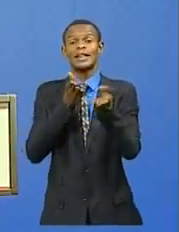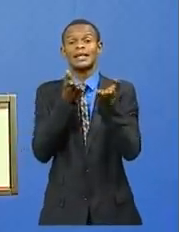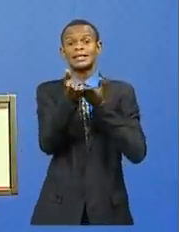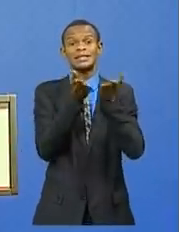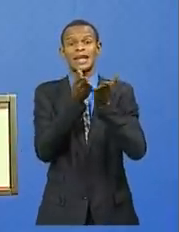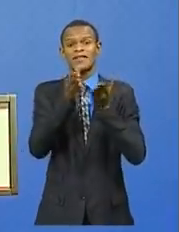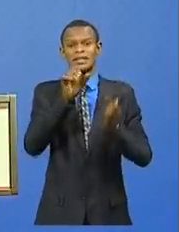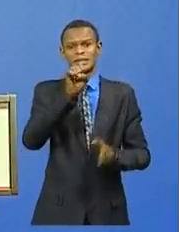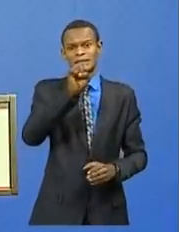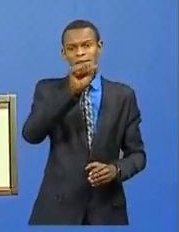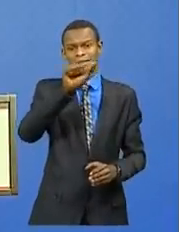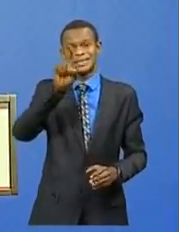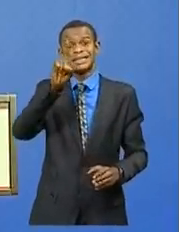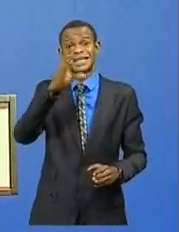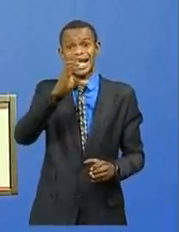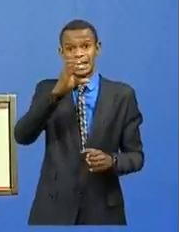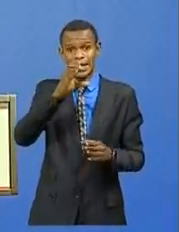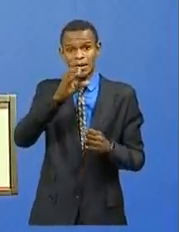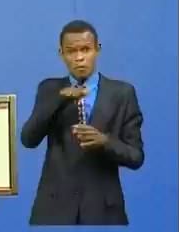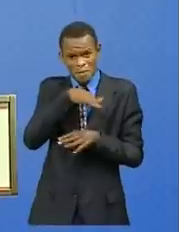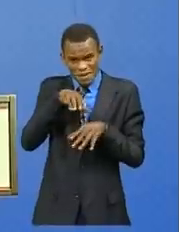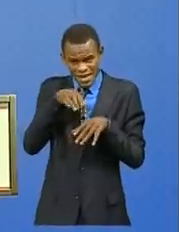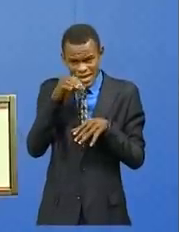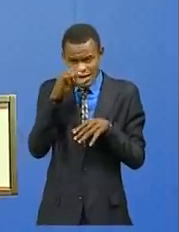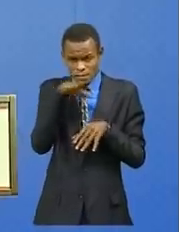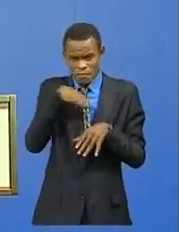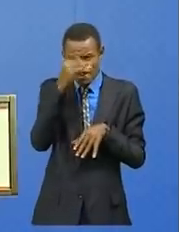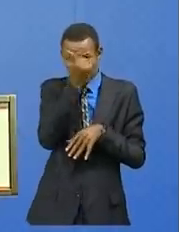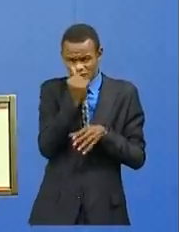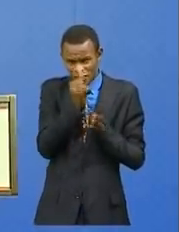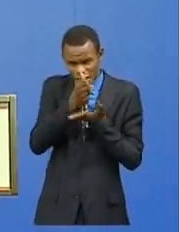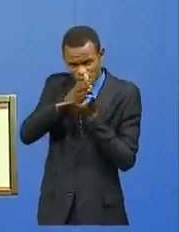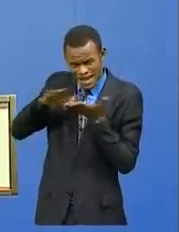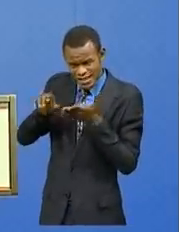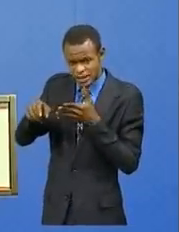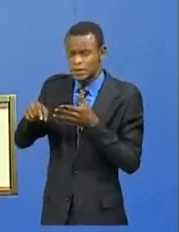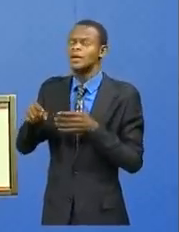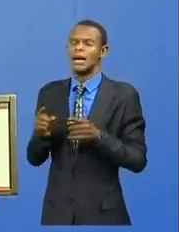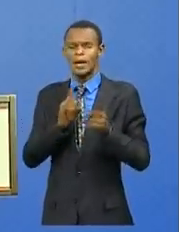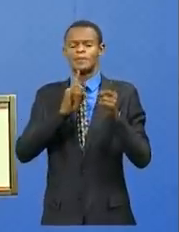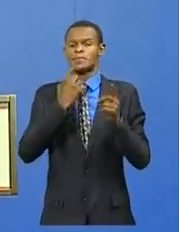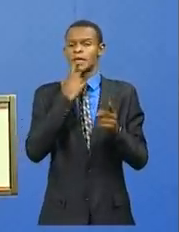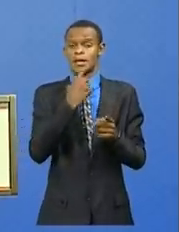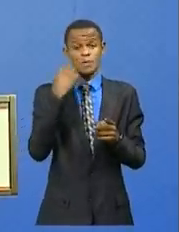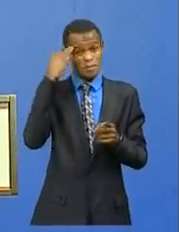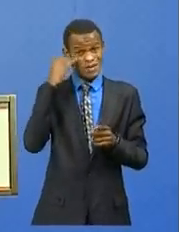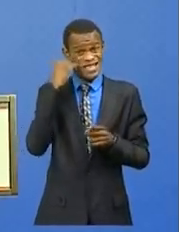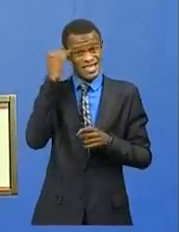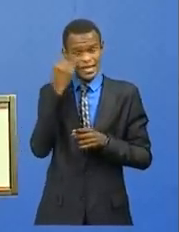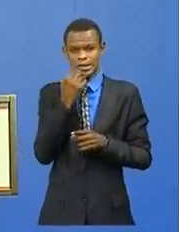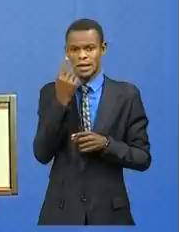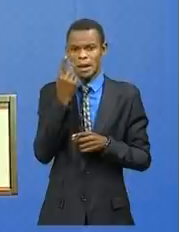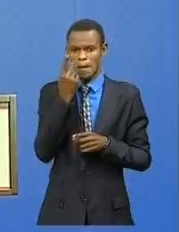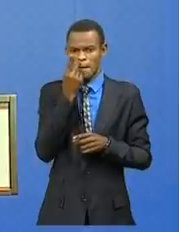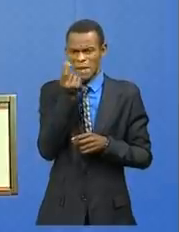du Commerce extérieur, représenté par le ministre des Hydrocarbures, a compte à lui sollicité du Conseil de